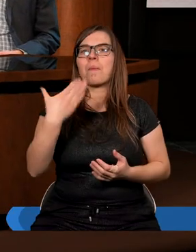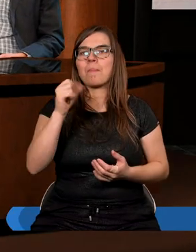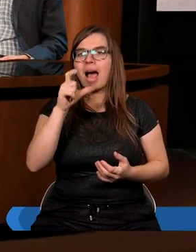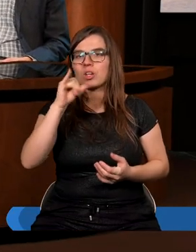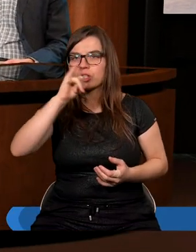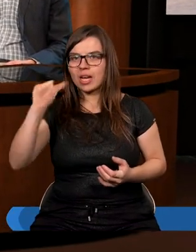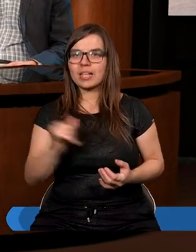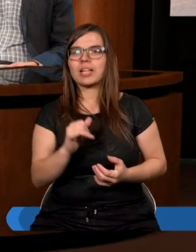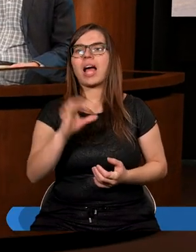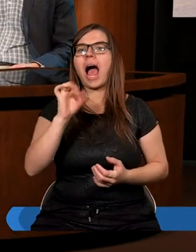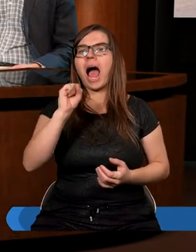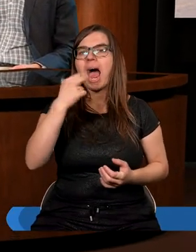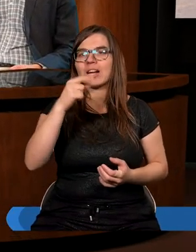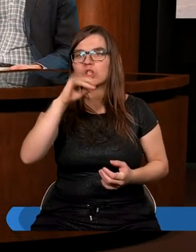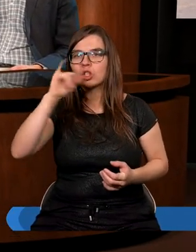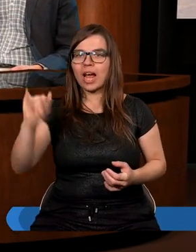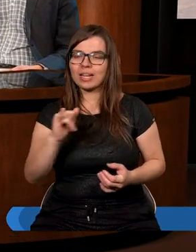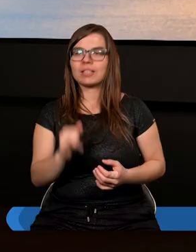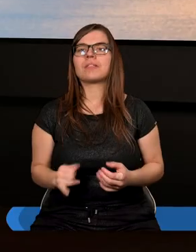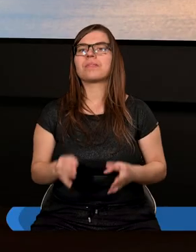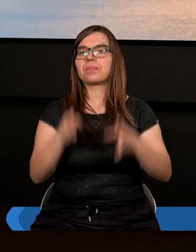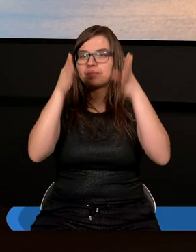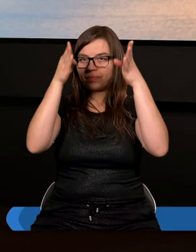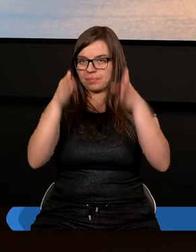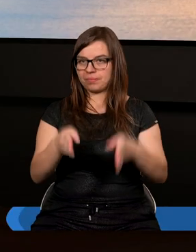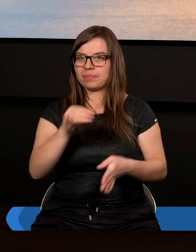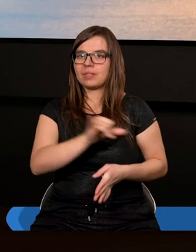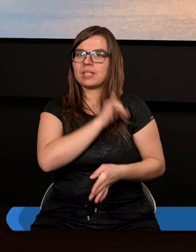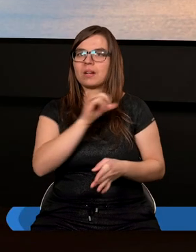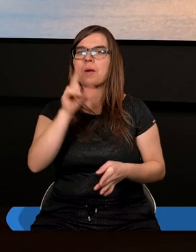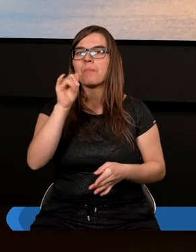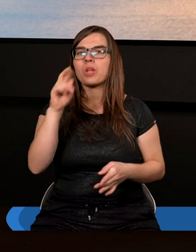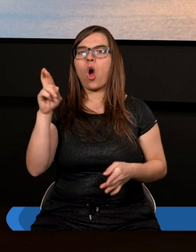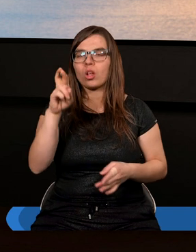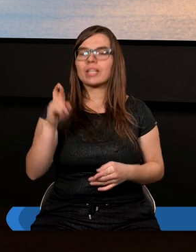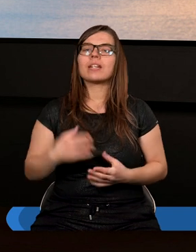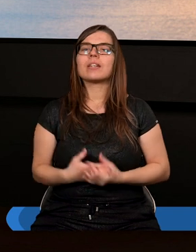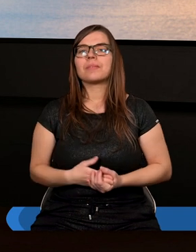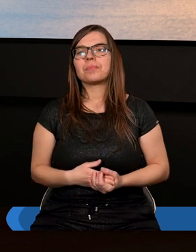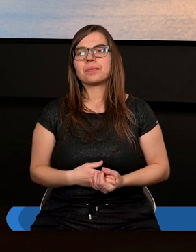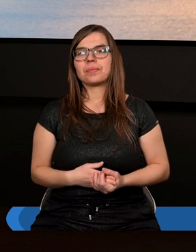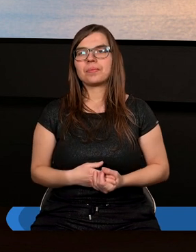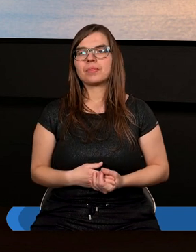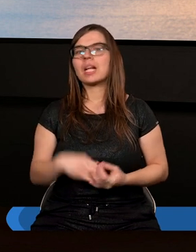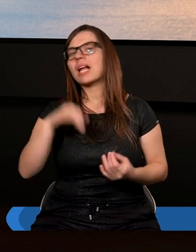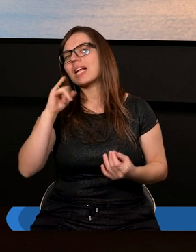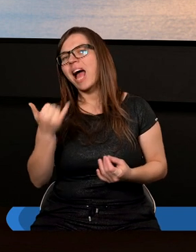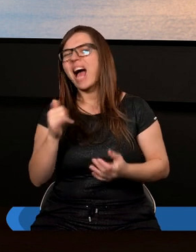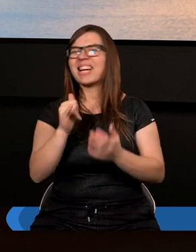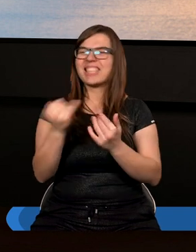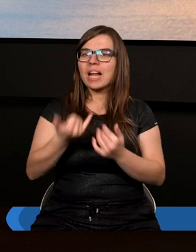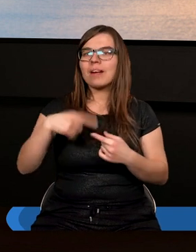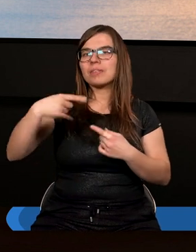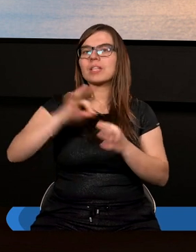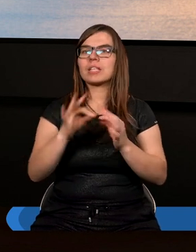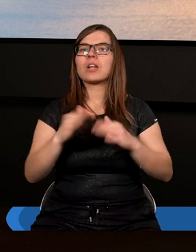Maciej oraz Andrzej. Ja na imię mam Piotr. Zawsze, gdy otwieramy